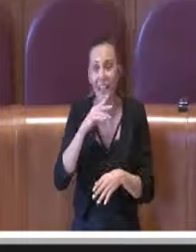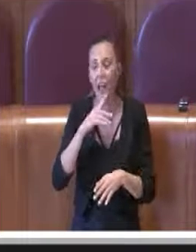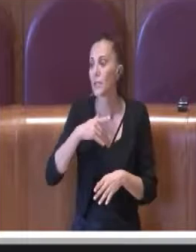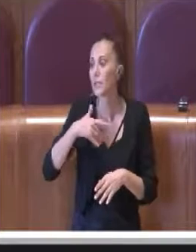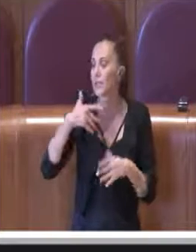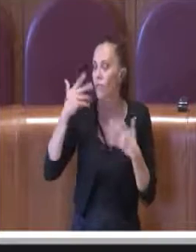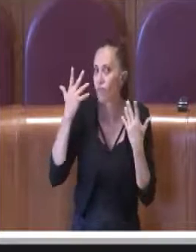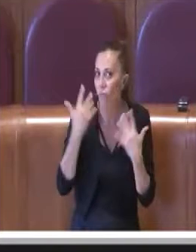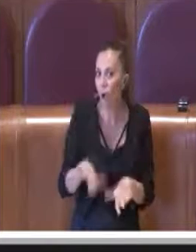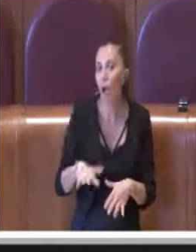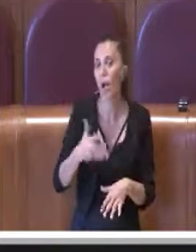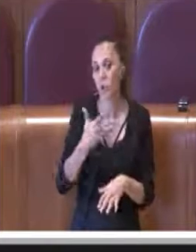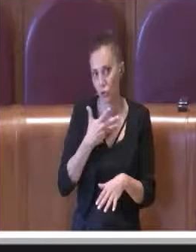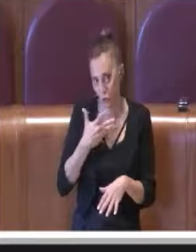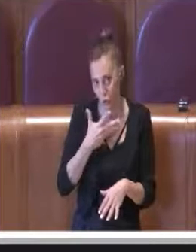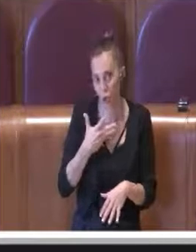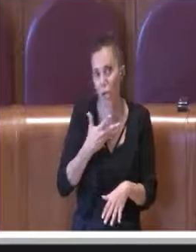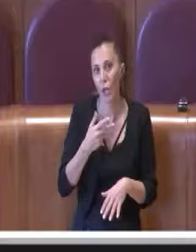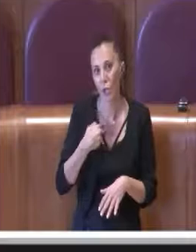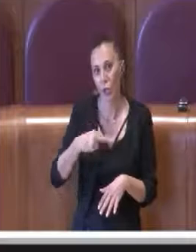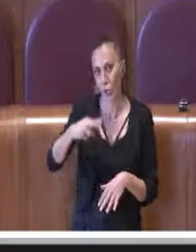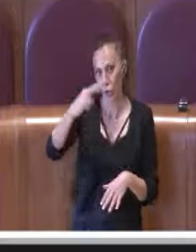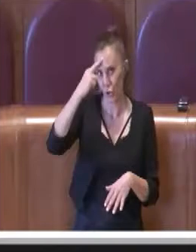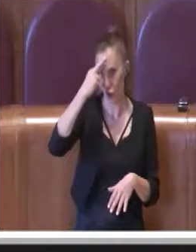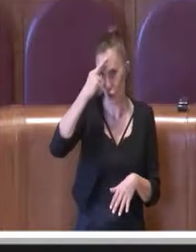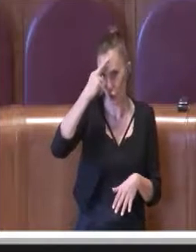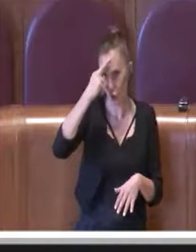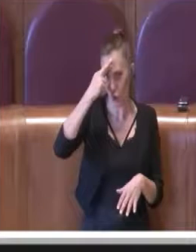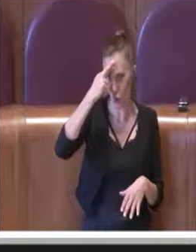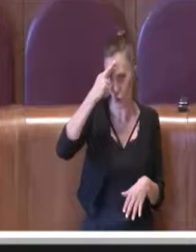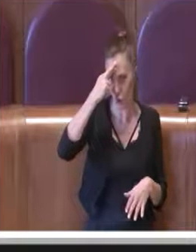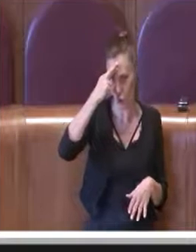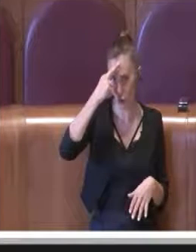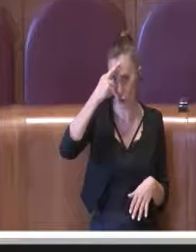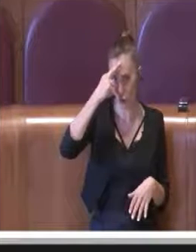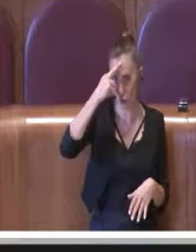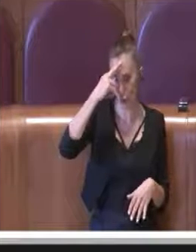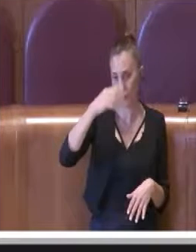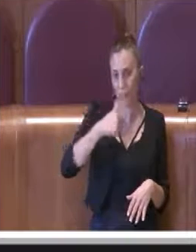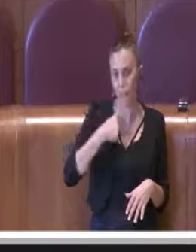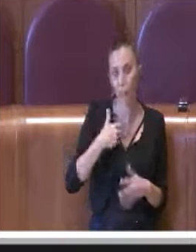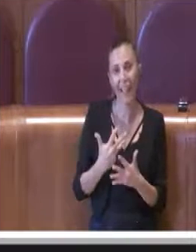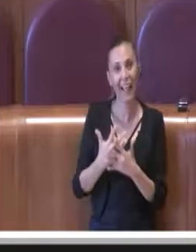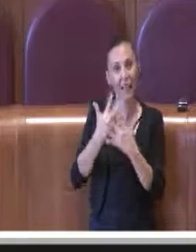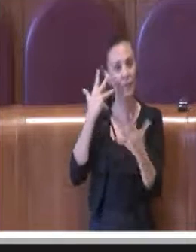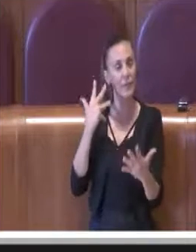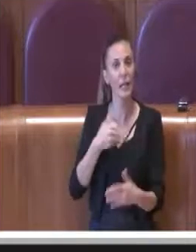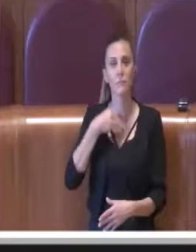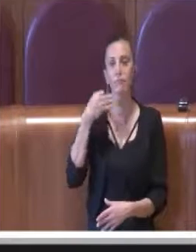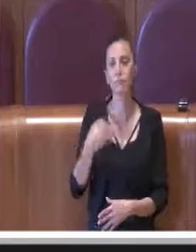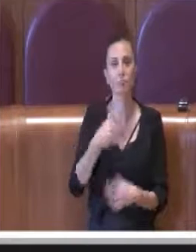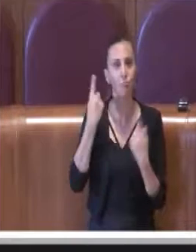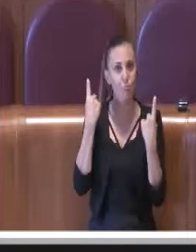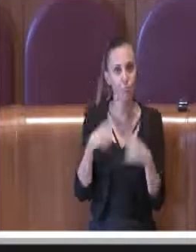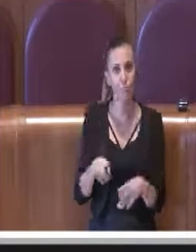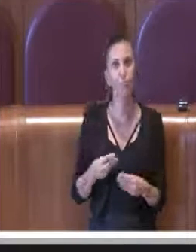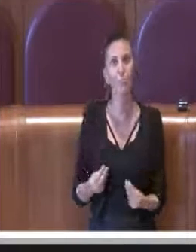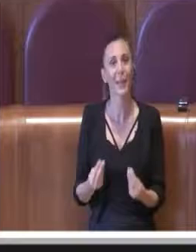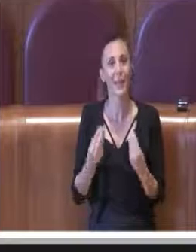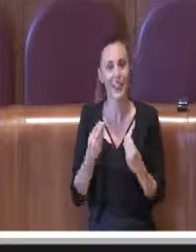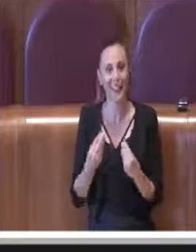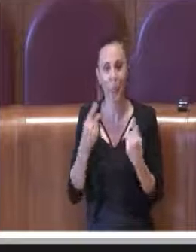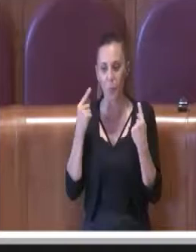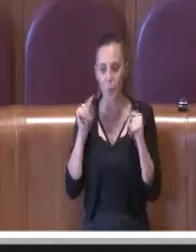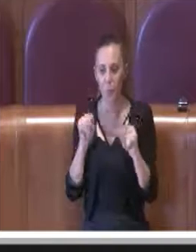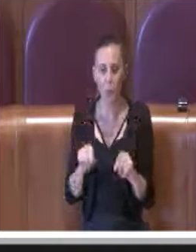e come. Io ricordo, io sottolineo sempre questo perché qui